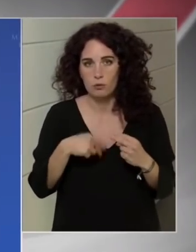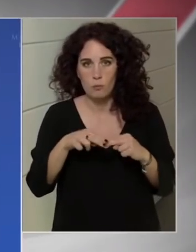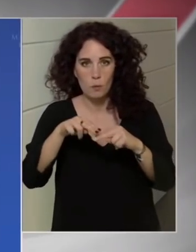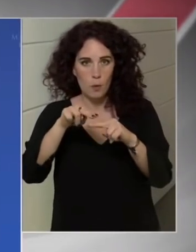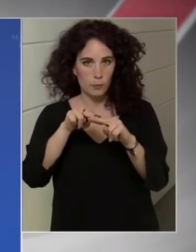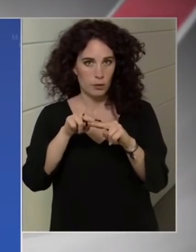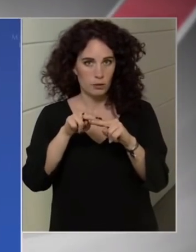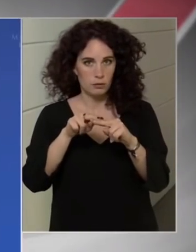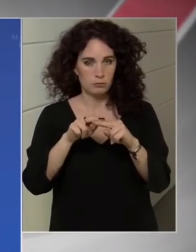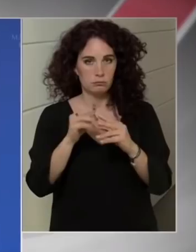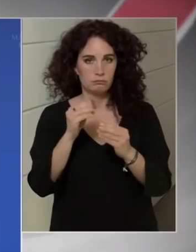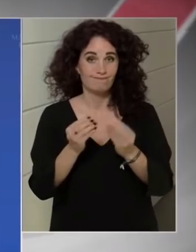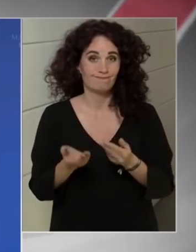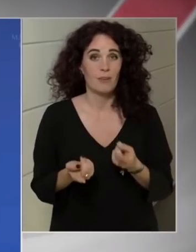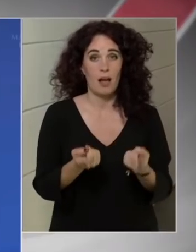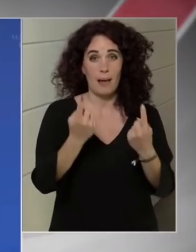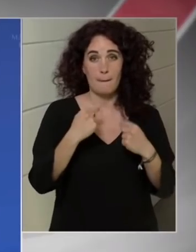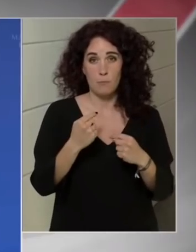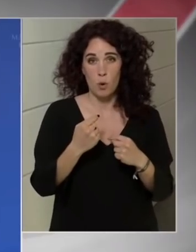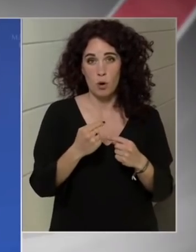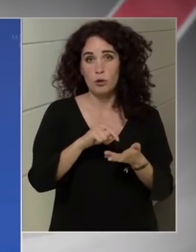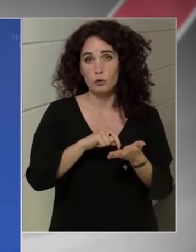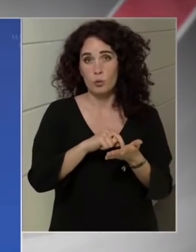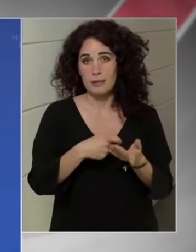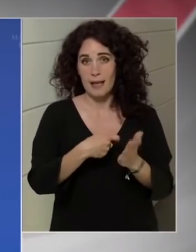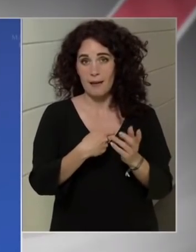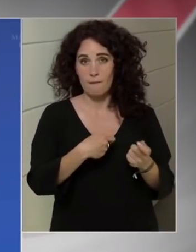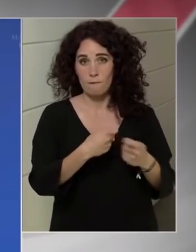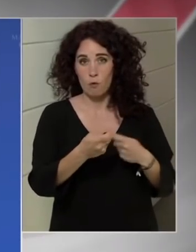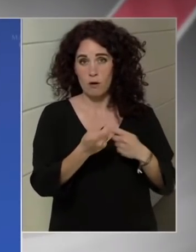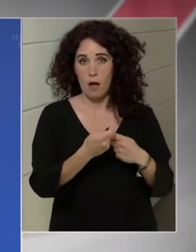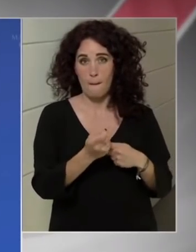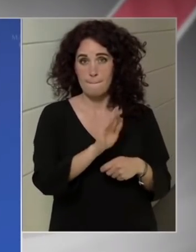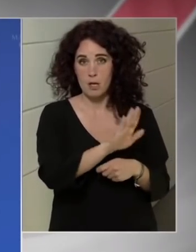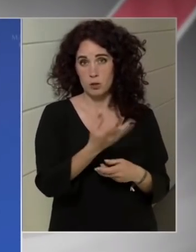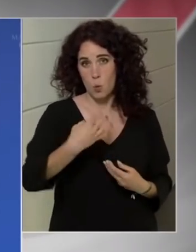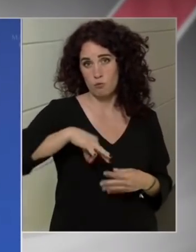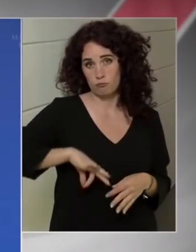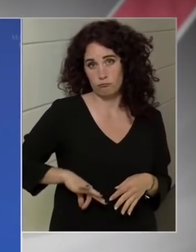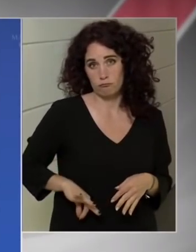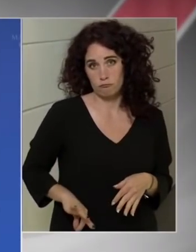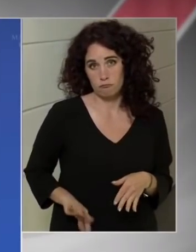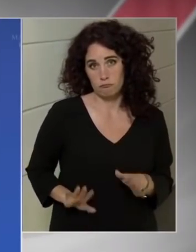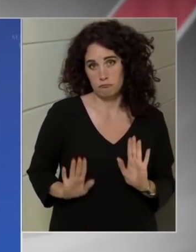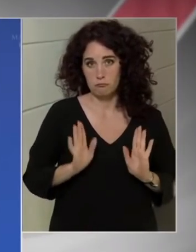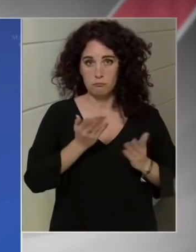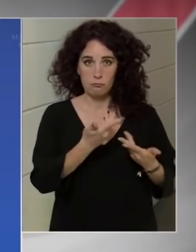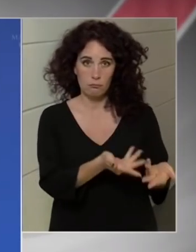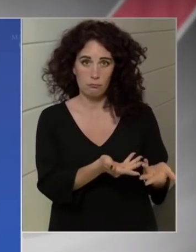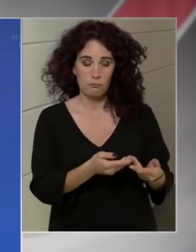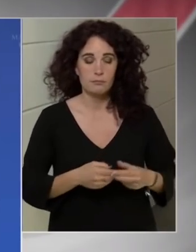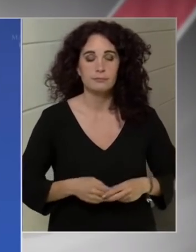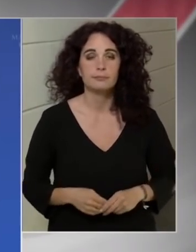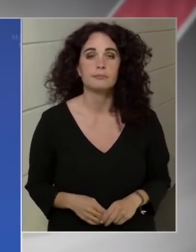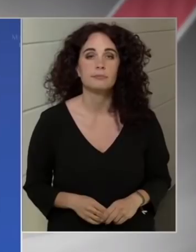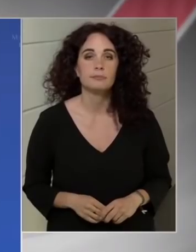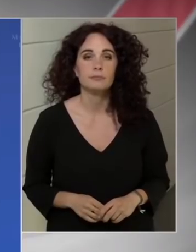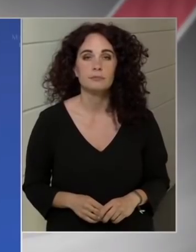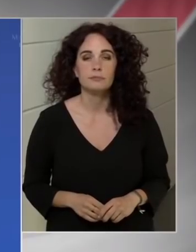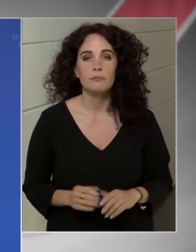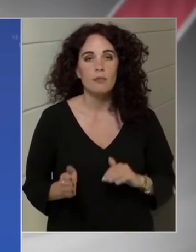önök családjára is, egyre több akár gyógyszer, akár vitamin készítményt halmozott fel a magyar családok,